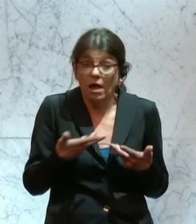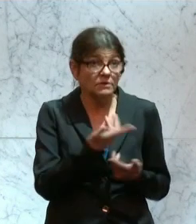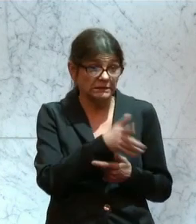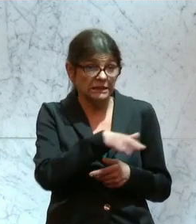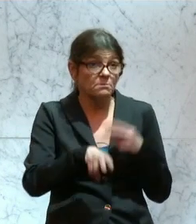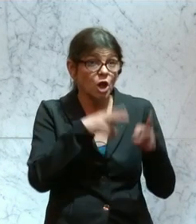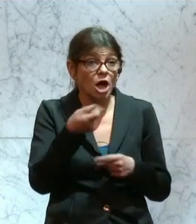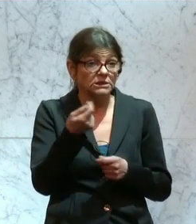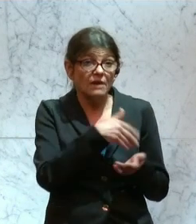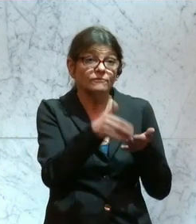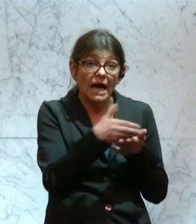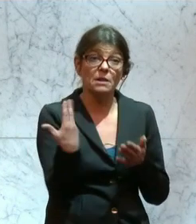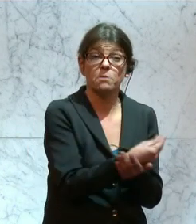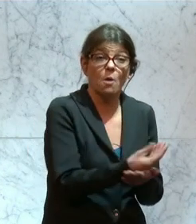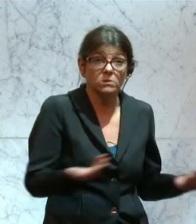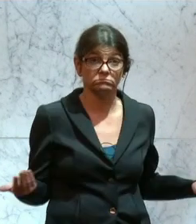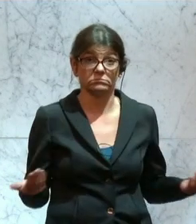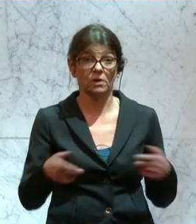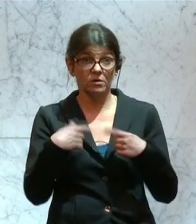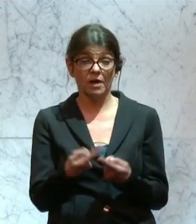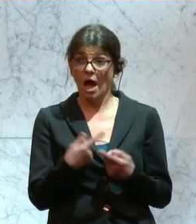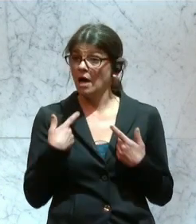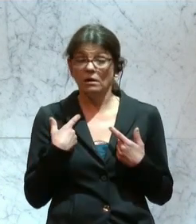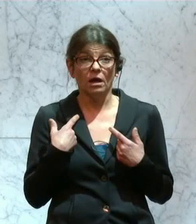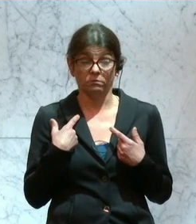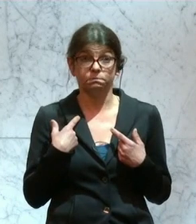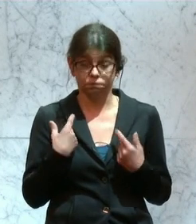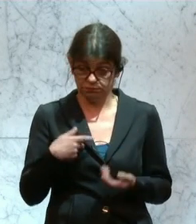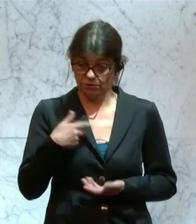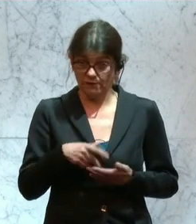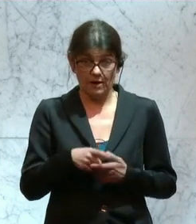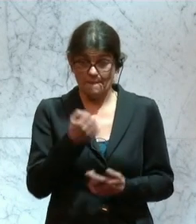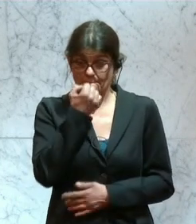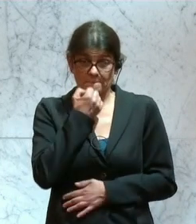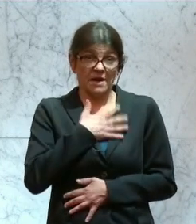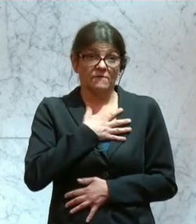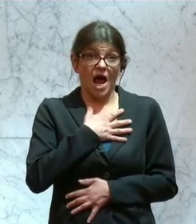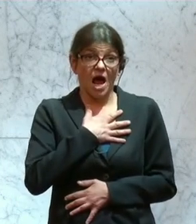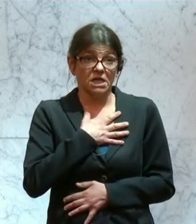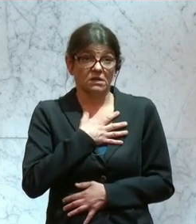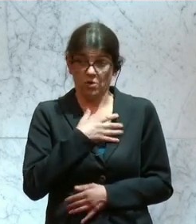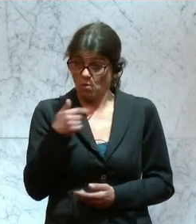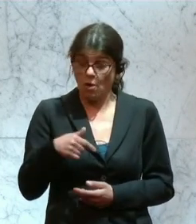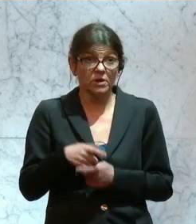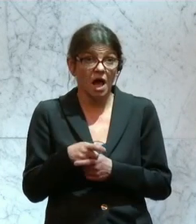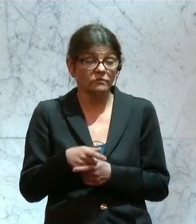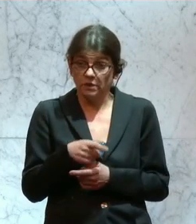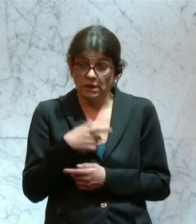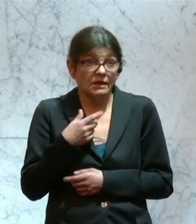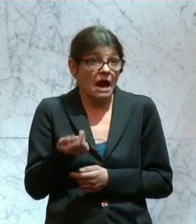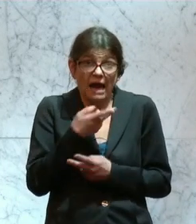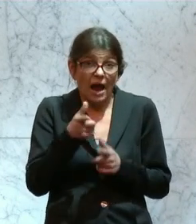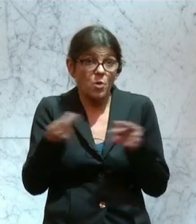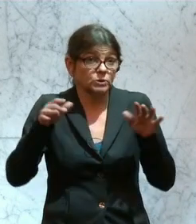Kinderbetreuungsgeld weiter zu beziehen. Und damit steht man nicht nur vor einer privaten, oft im Moment ausweglosen Situation